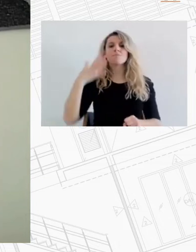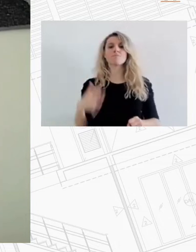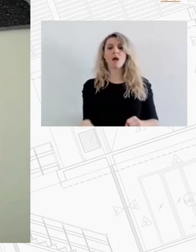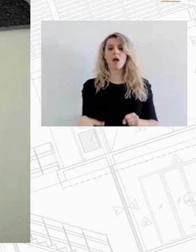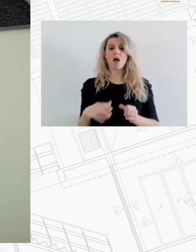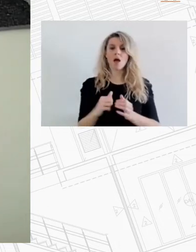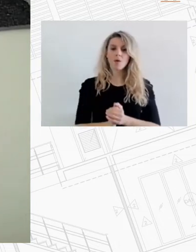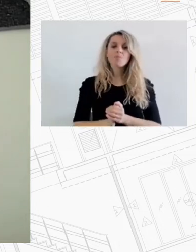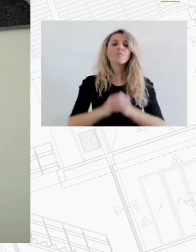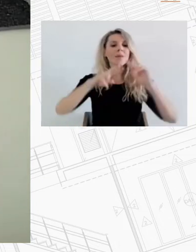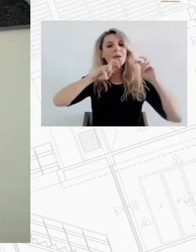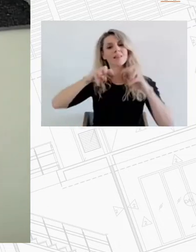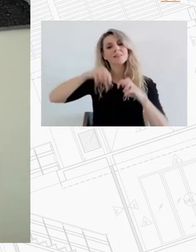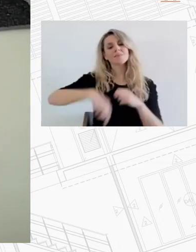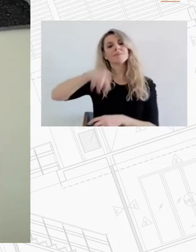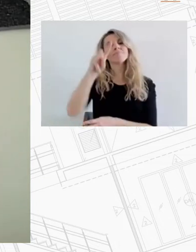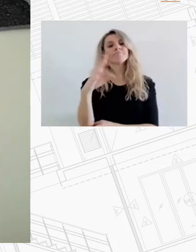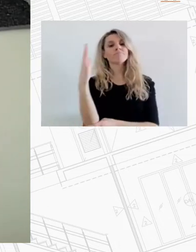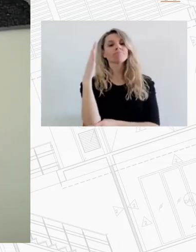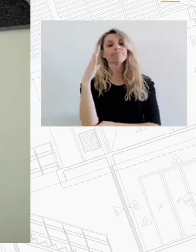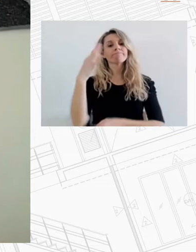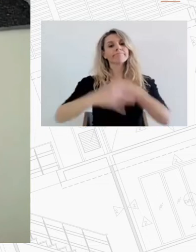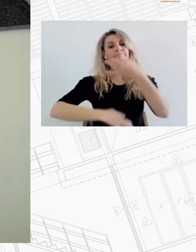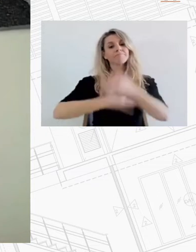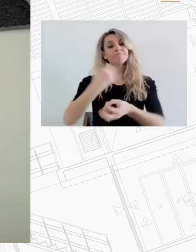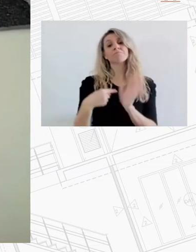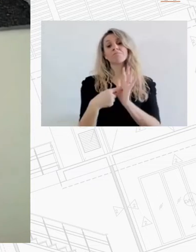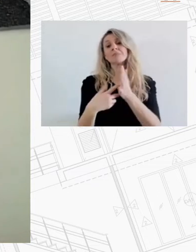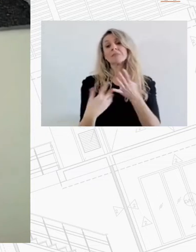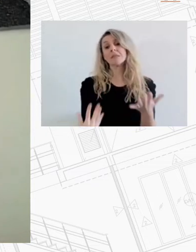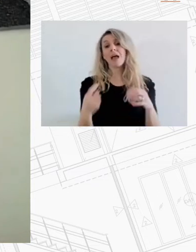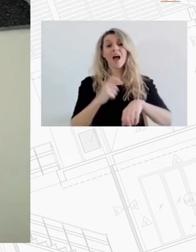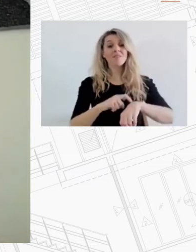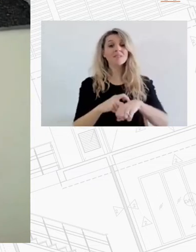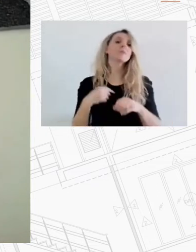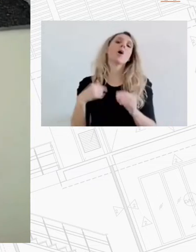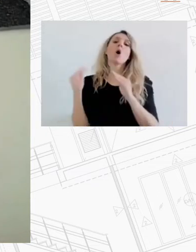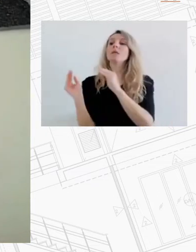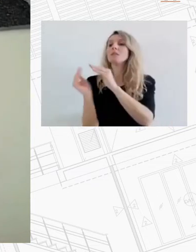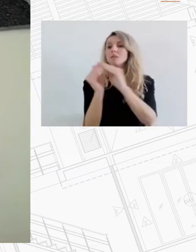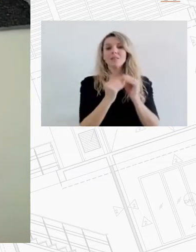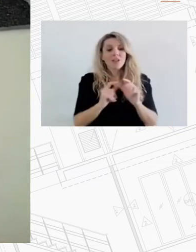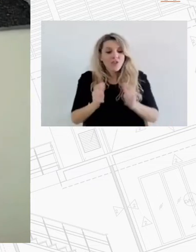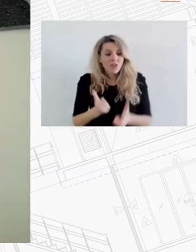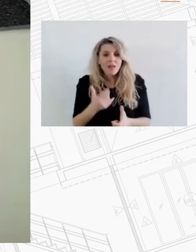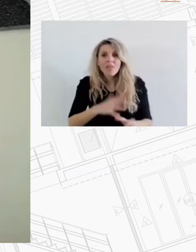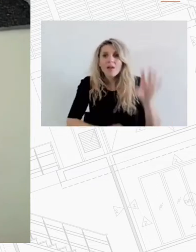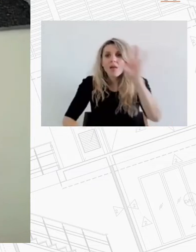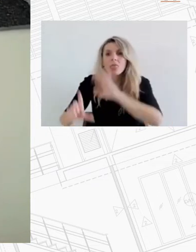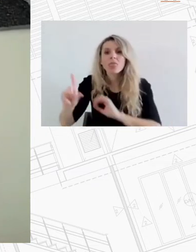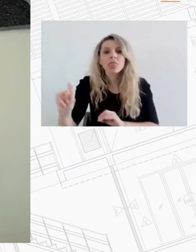παρουσιαστούν στην ημερίδα οι διαθέσιμες επιλογές για τα νοικοκυριά που αναζητούν προσιτή κατοικία προς ενικίαση στη